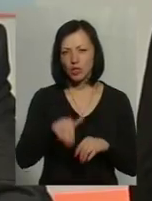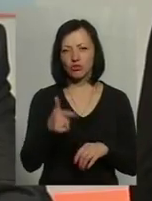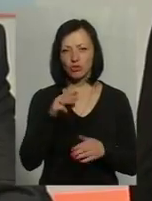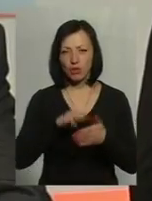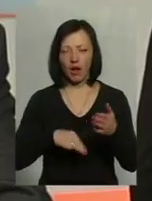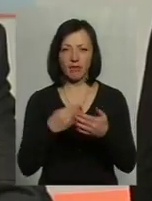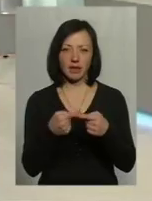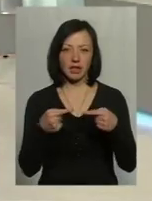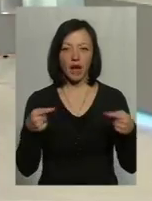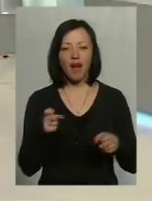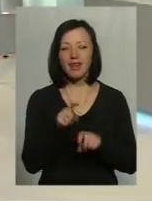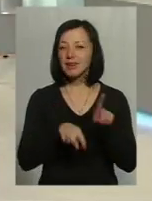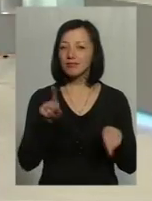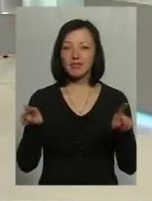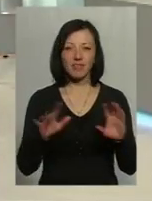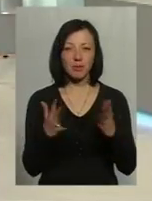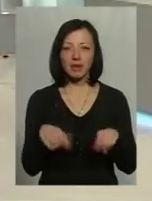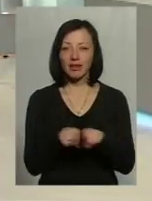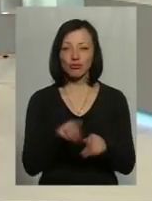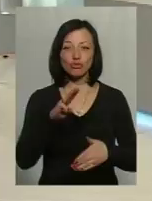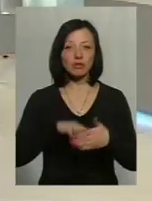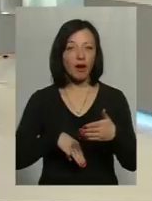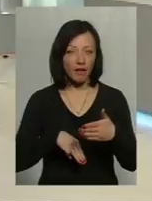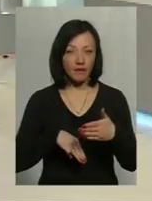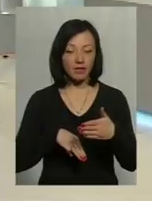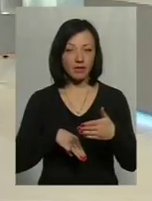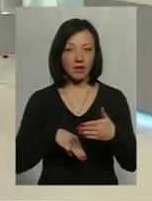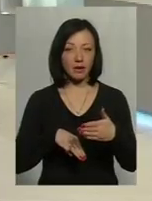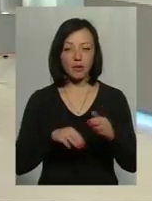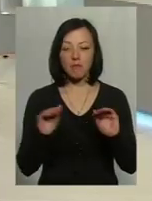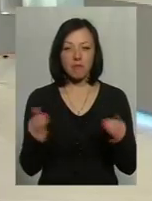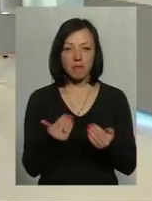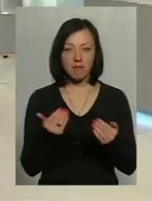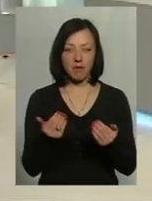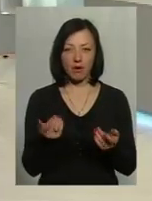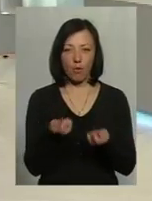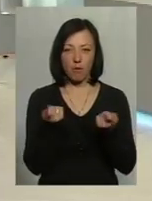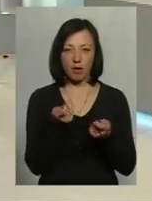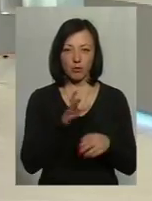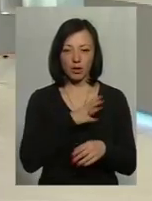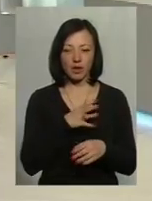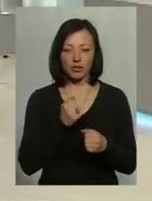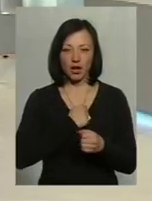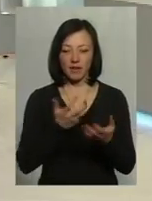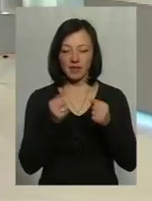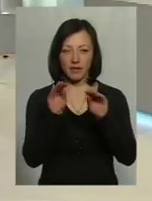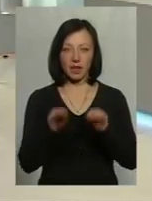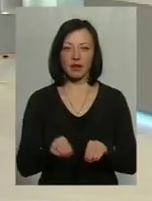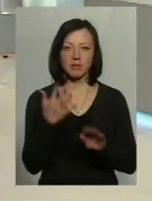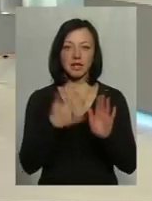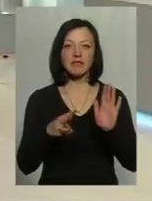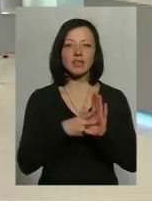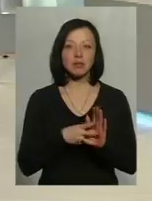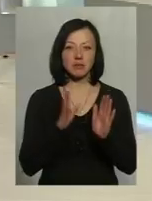це одиничні випадки. Таких штрафів обмаль було протягом, на жаль, не візався в собі статистичні однання. Всього 58